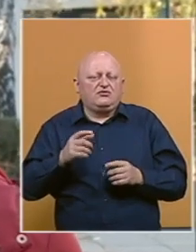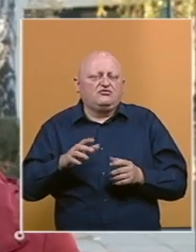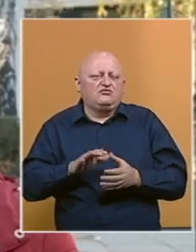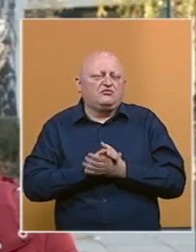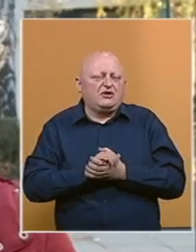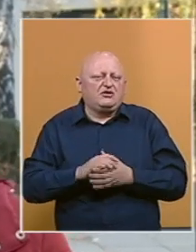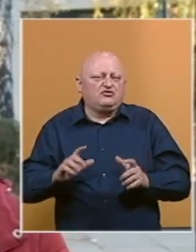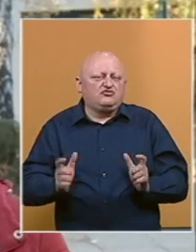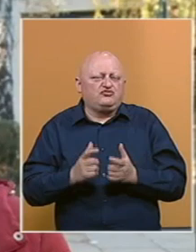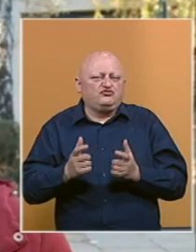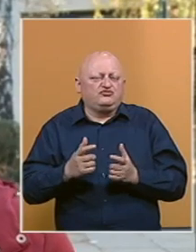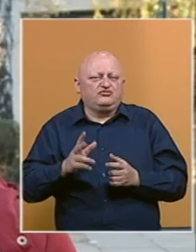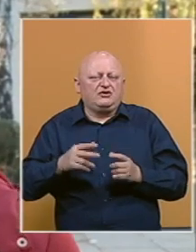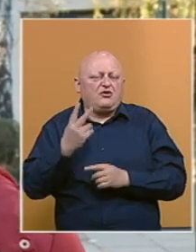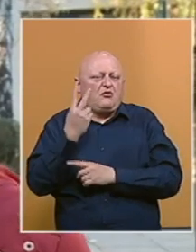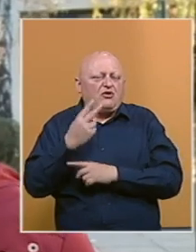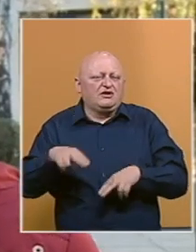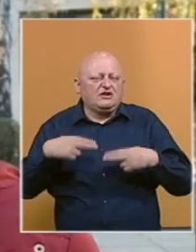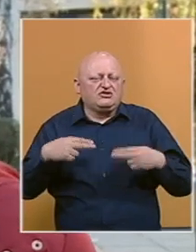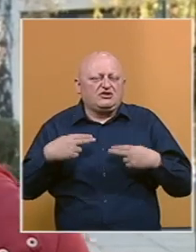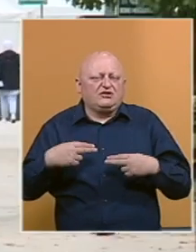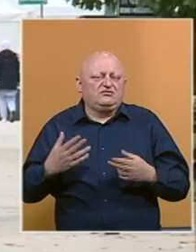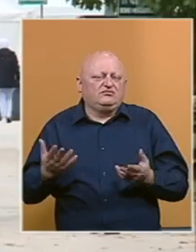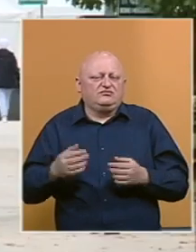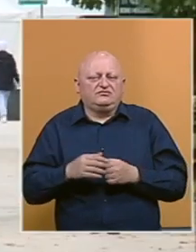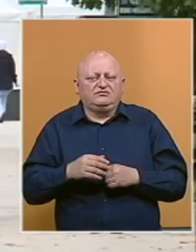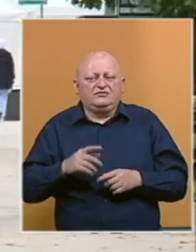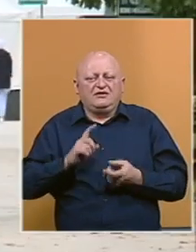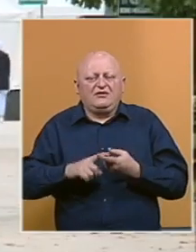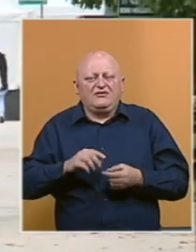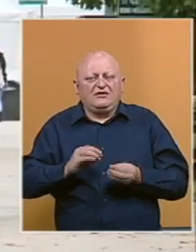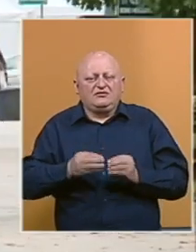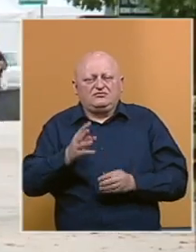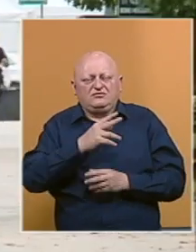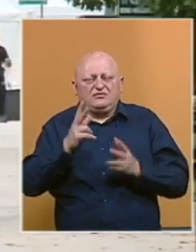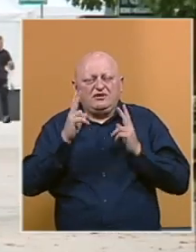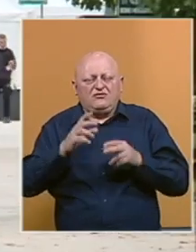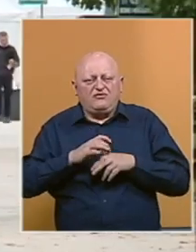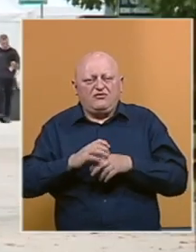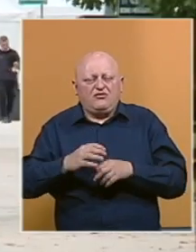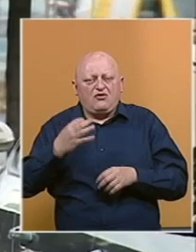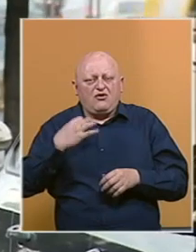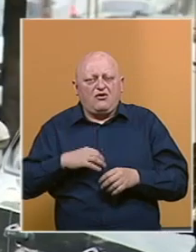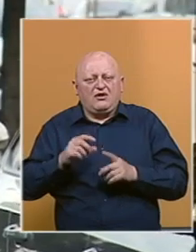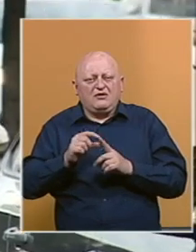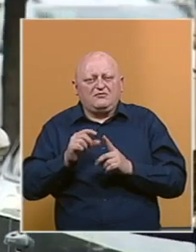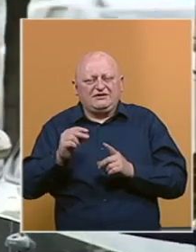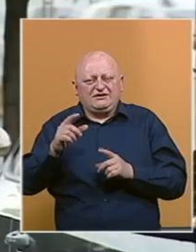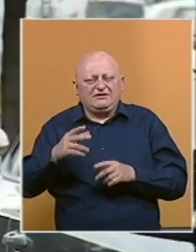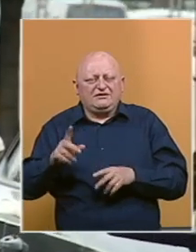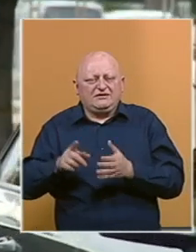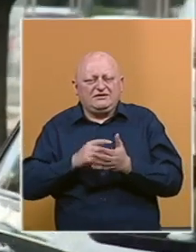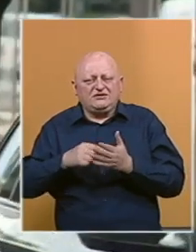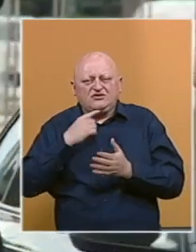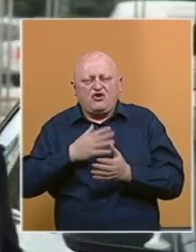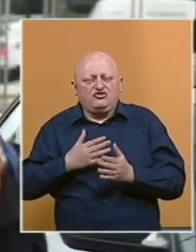negdje u nekom hotelu, u restoranu ili kafiću. Federalni krizni stožar zatraže uvođenje obveznog PCR testa i za sve one